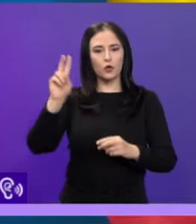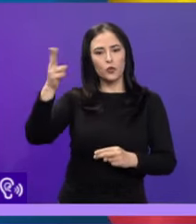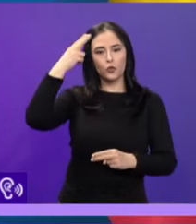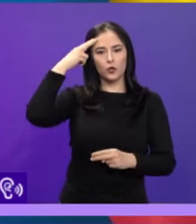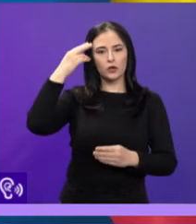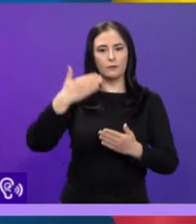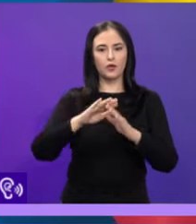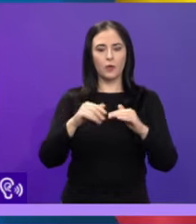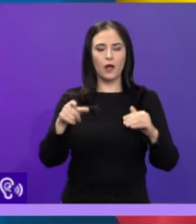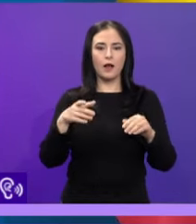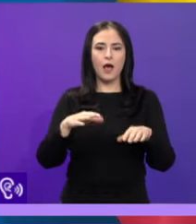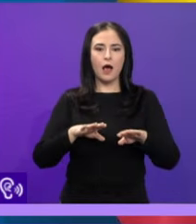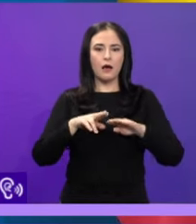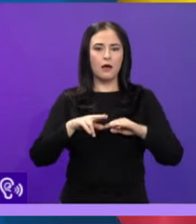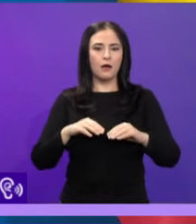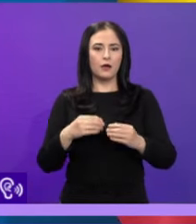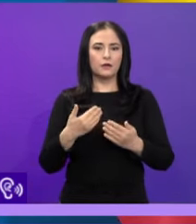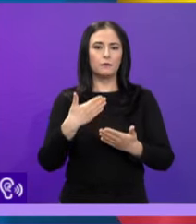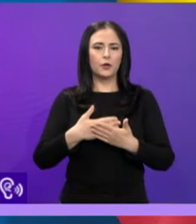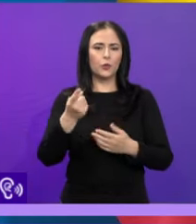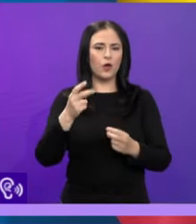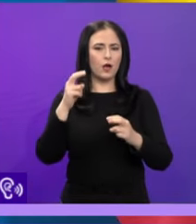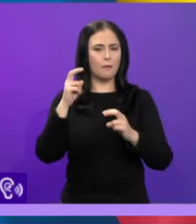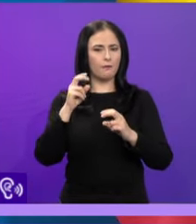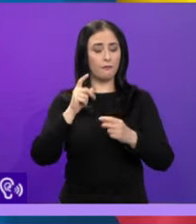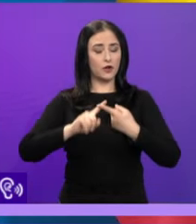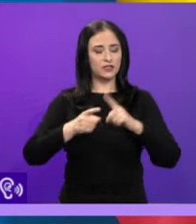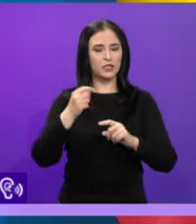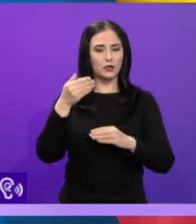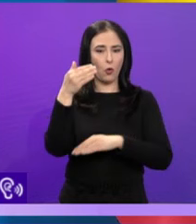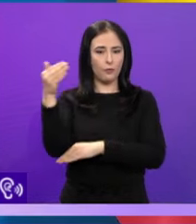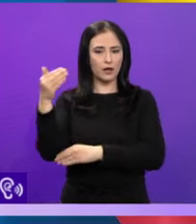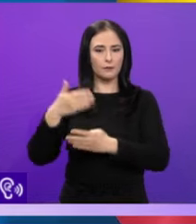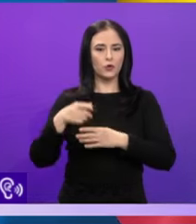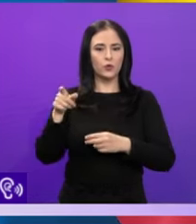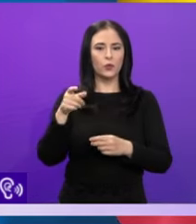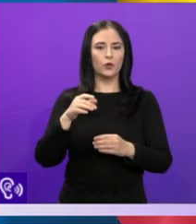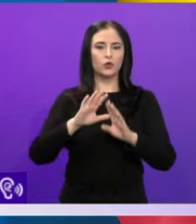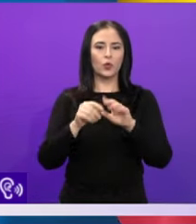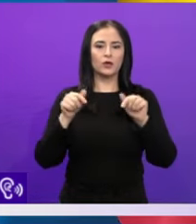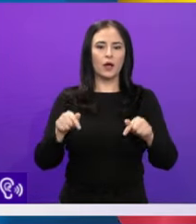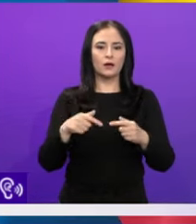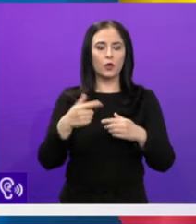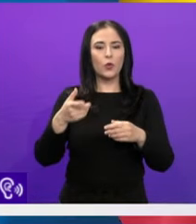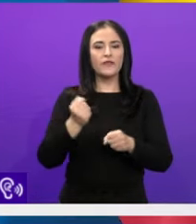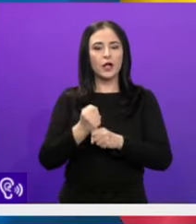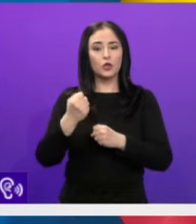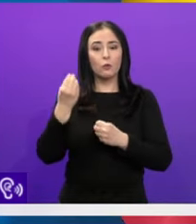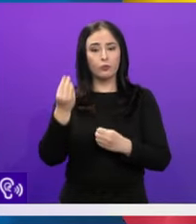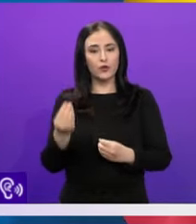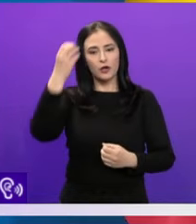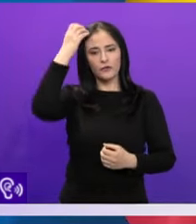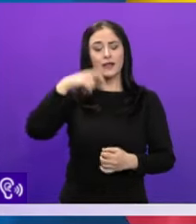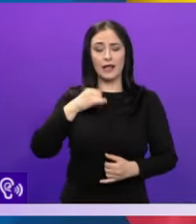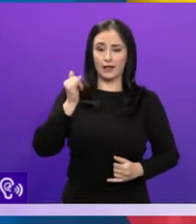desfășurat la Roma, interesul companiilor italiene pentru România a fost unul deosebit de mare. Într